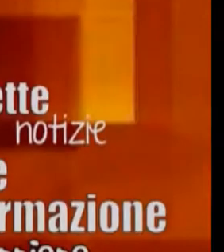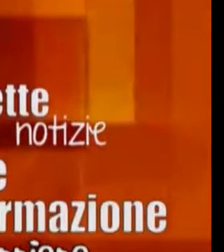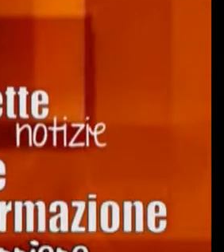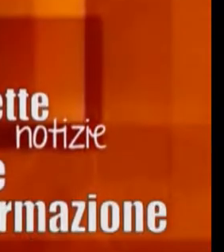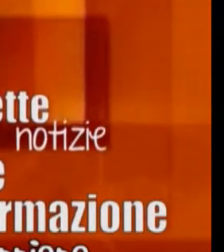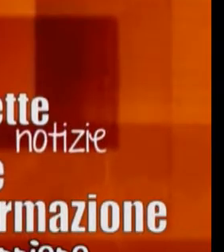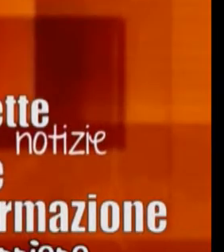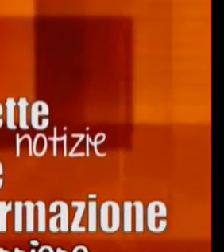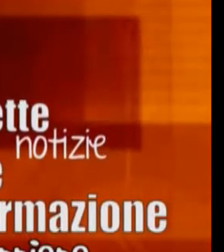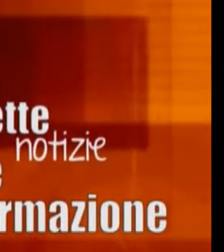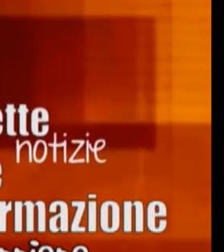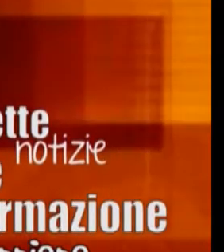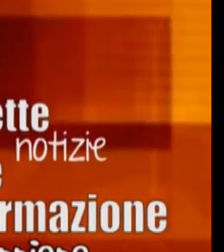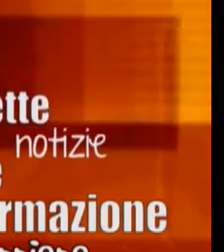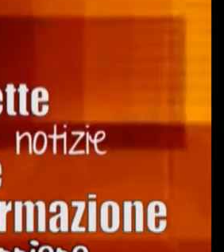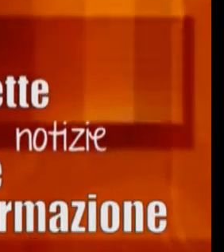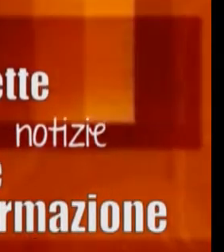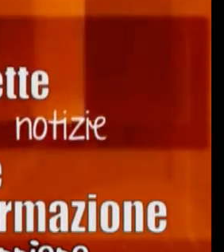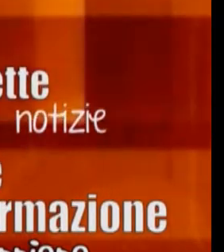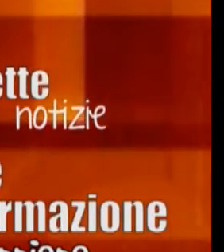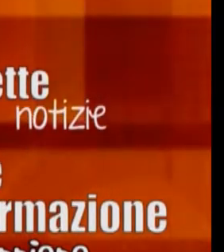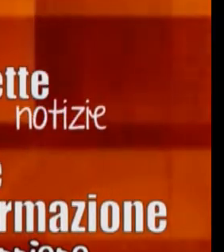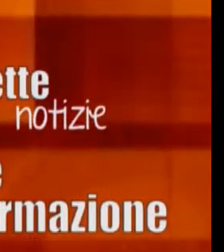2, 3, 4, 0